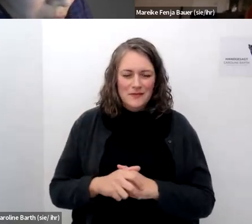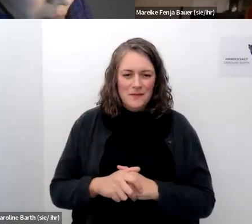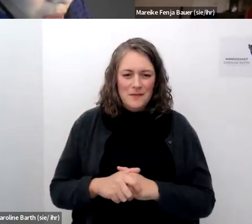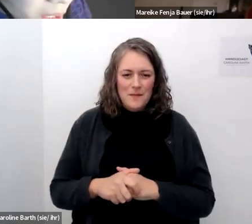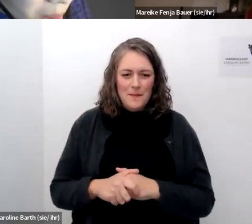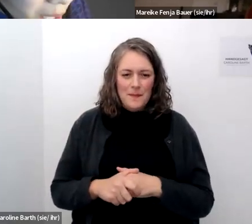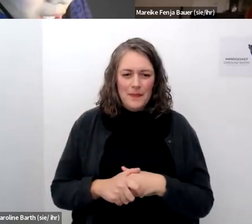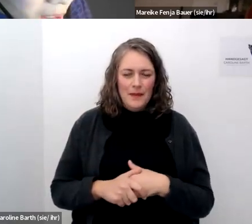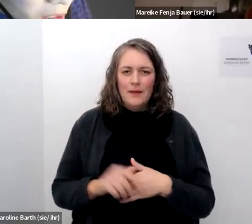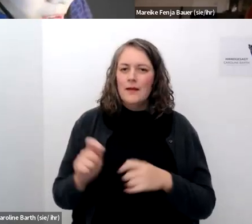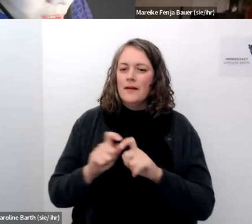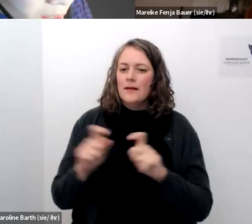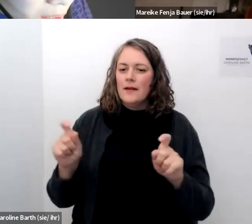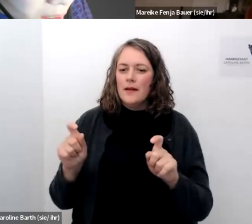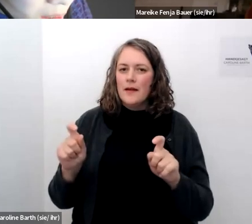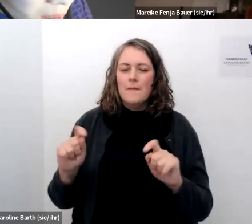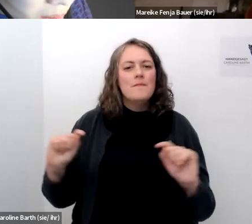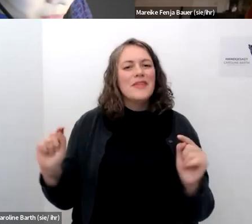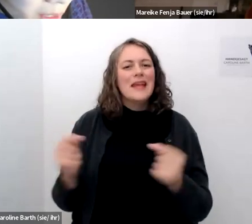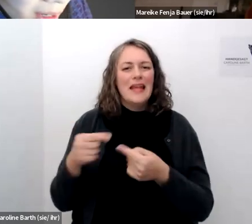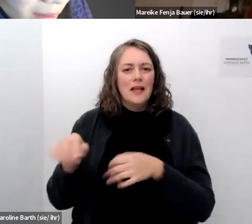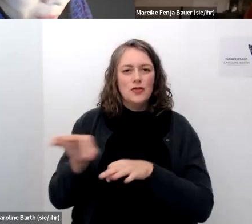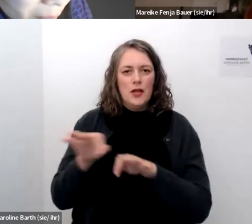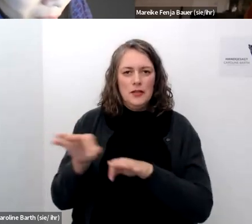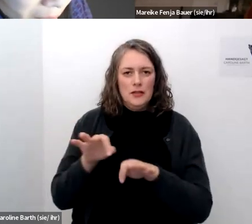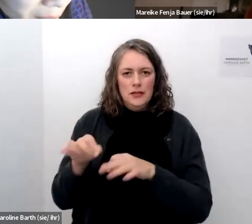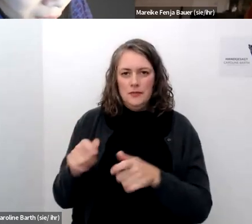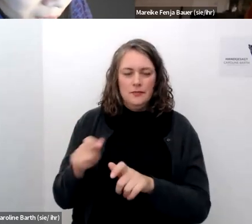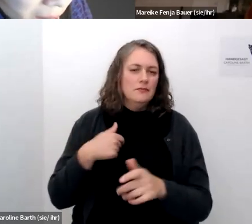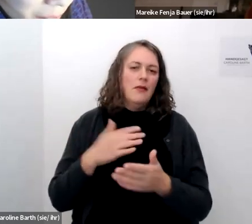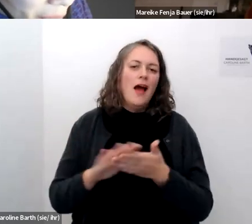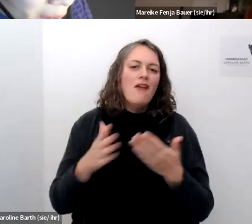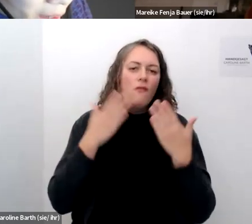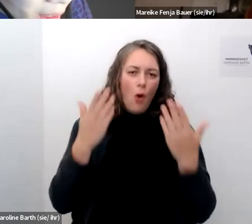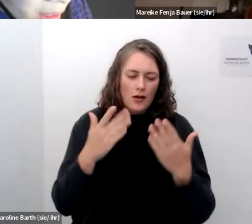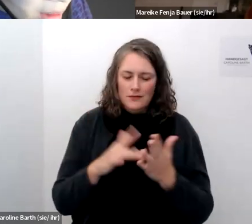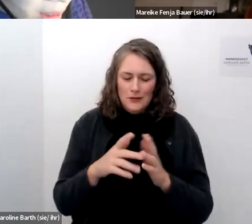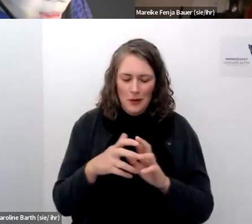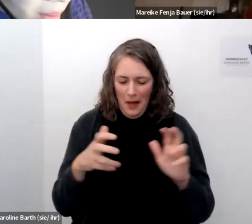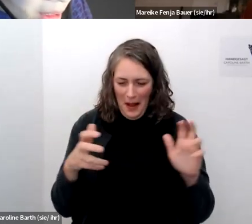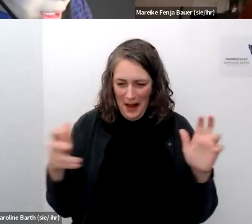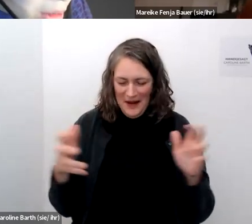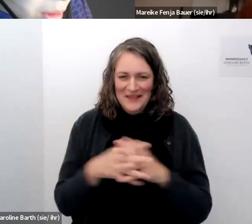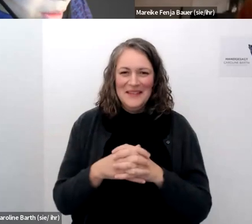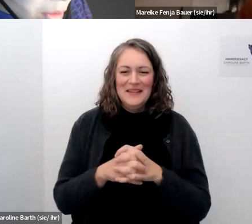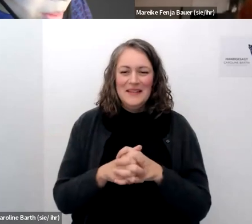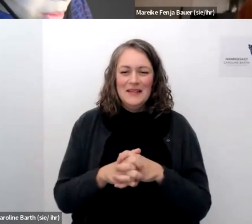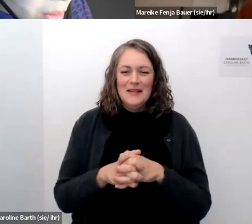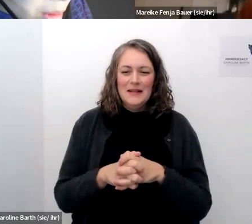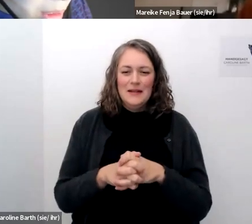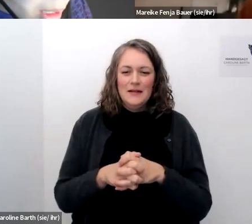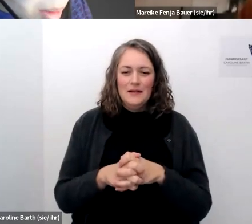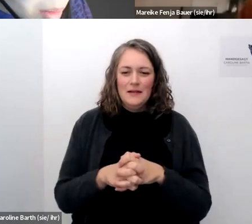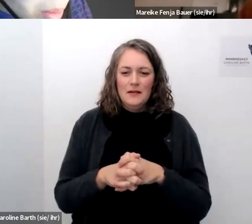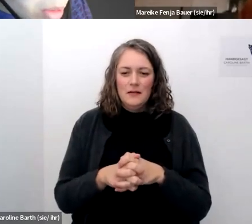zum thema gegen strategien ich lese einfach mal vorwärts so lang ist das netz macht aktuell vor allem